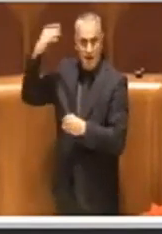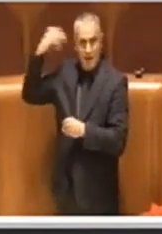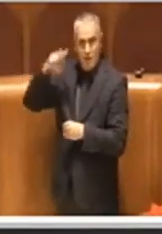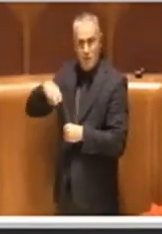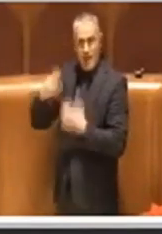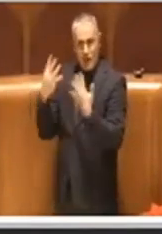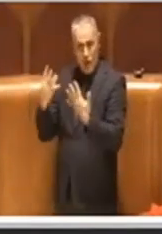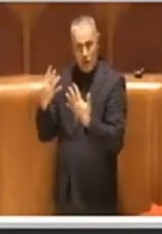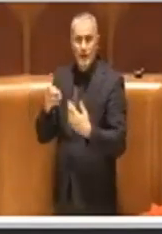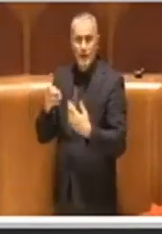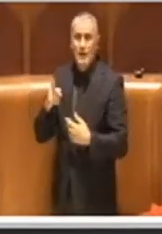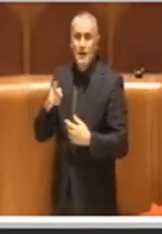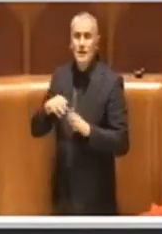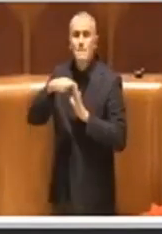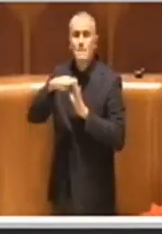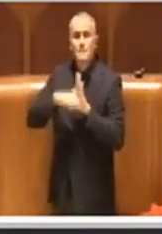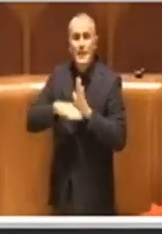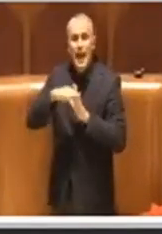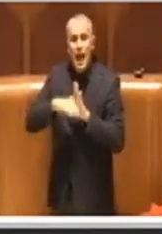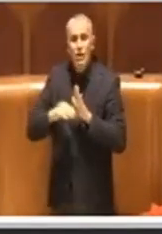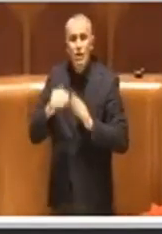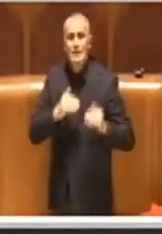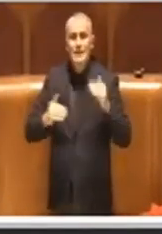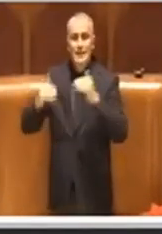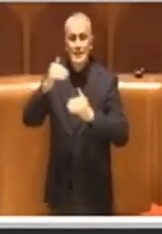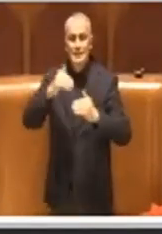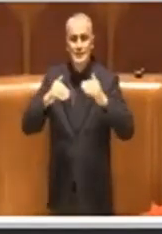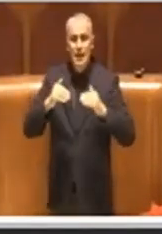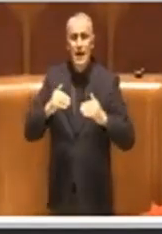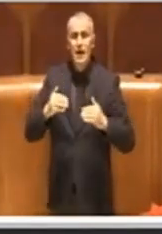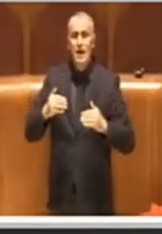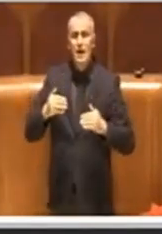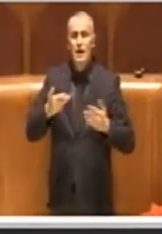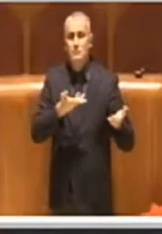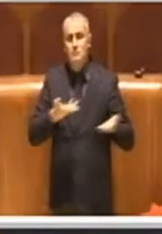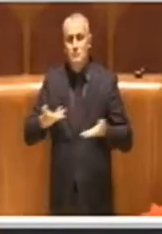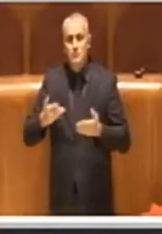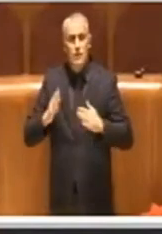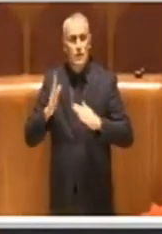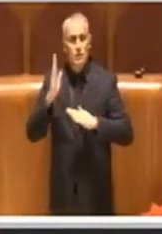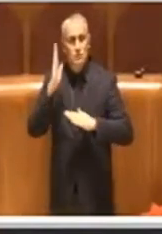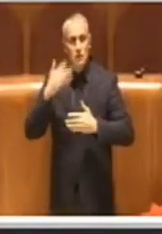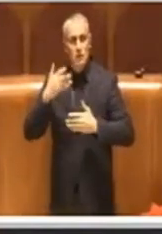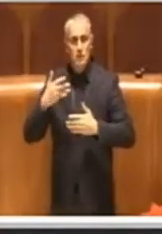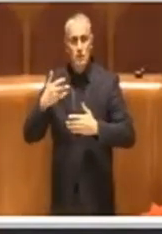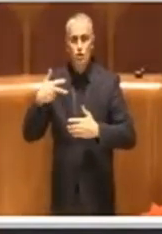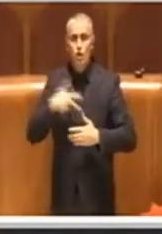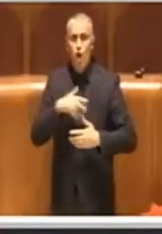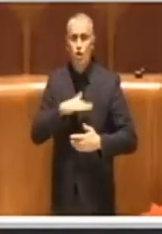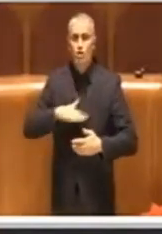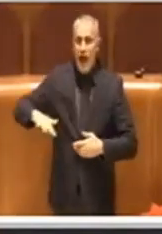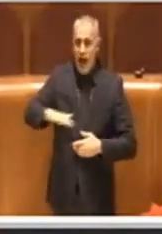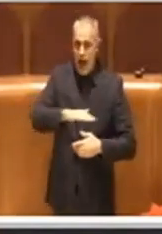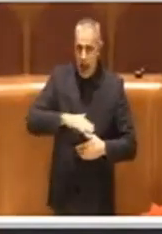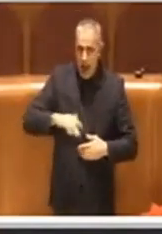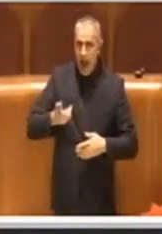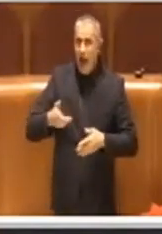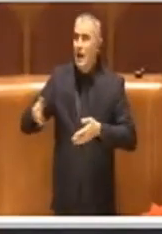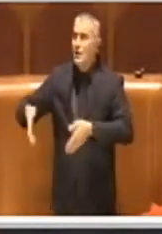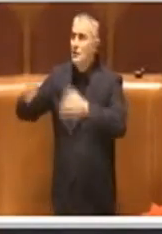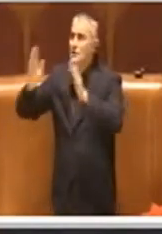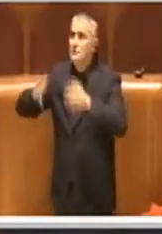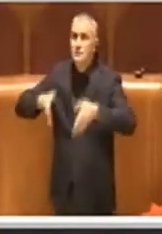parlo specificamente al piano dell'edilizia residenziale sociale quindi fare una ricognizione di tutti gli immobili